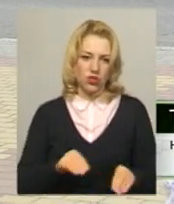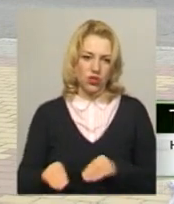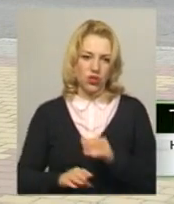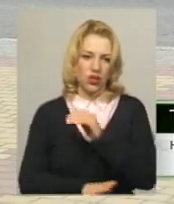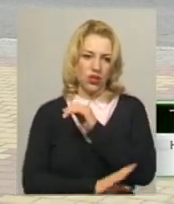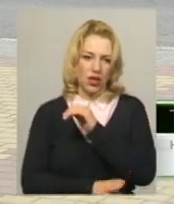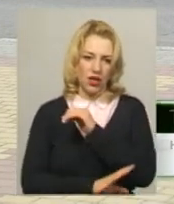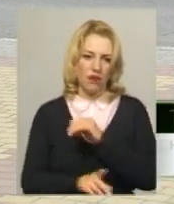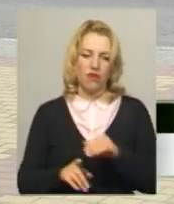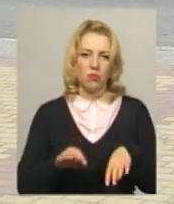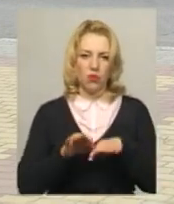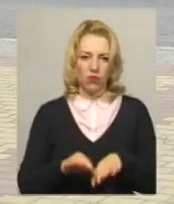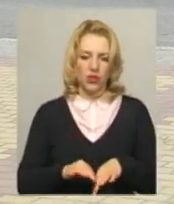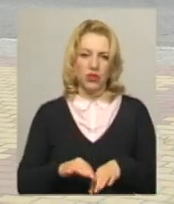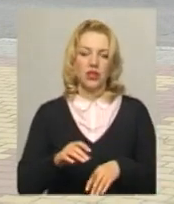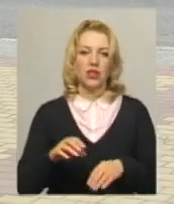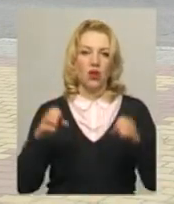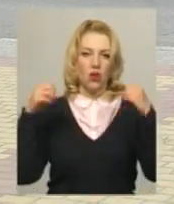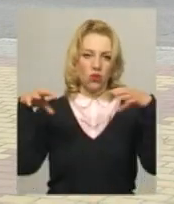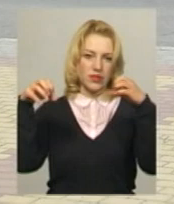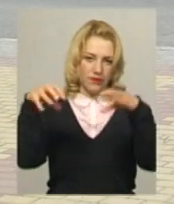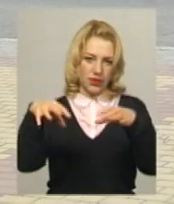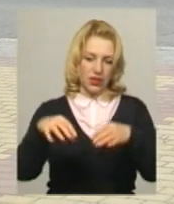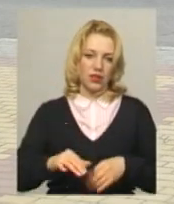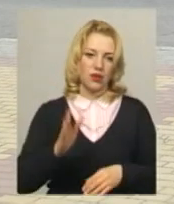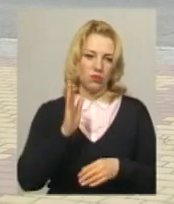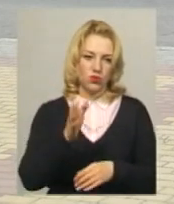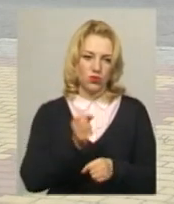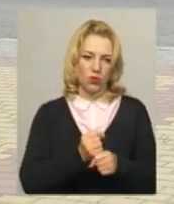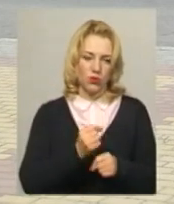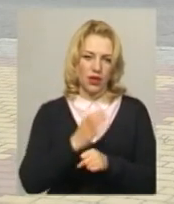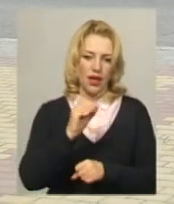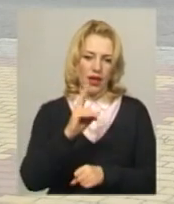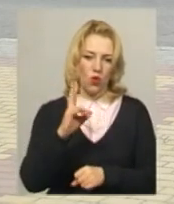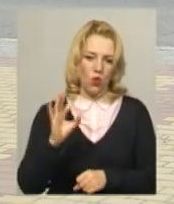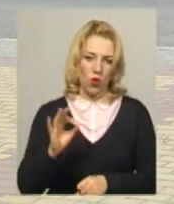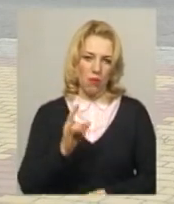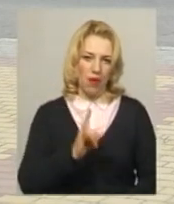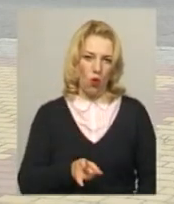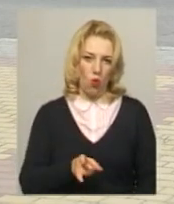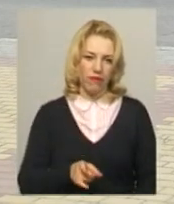дерева, проведене зовнішнє освітлення, зроблена екопарковка